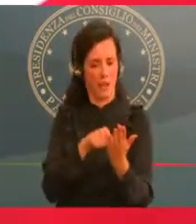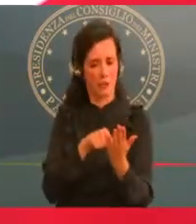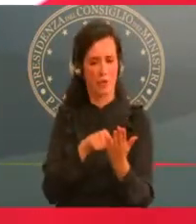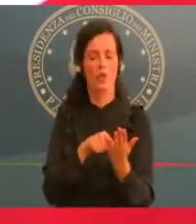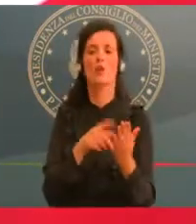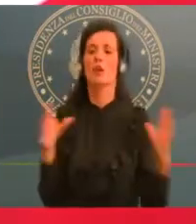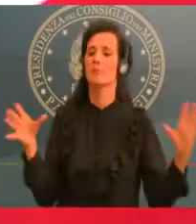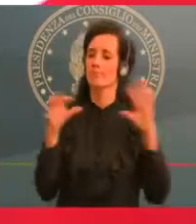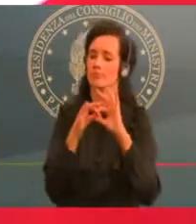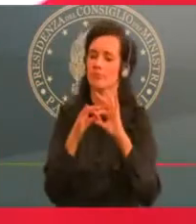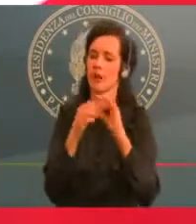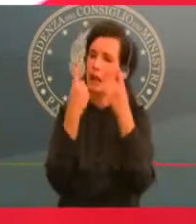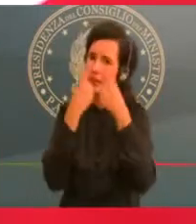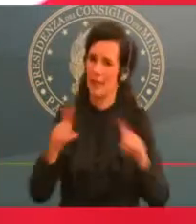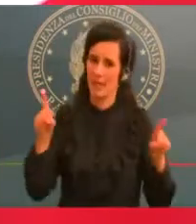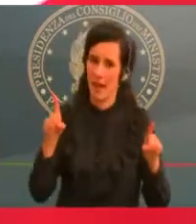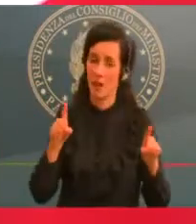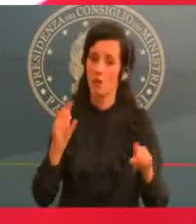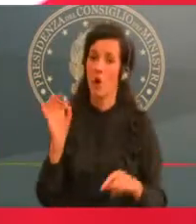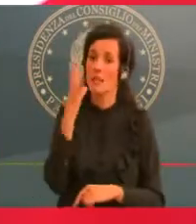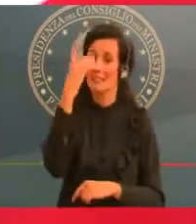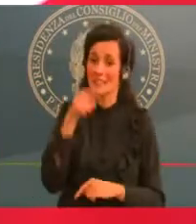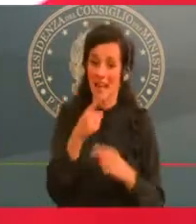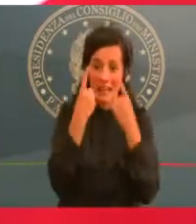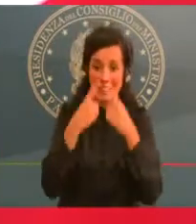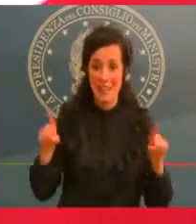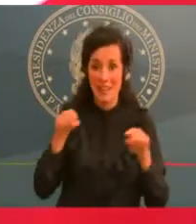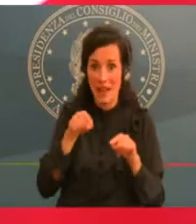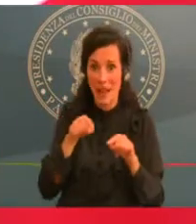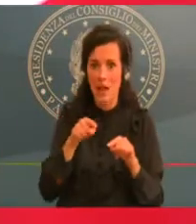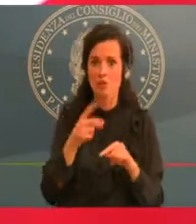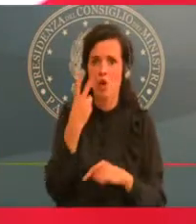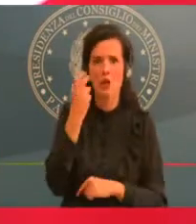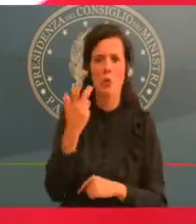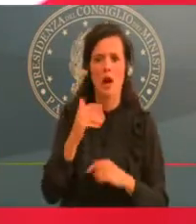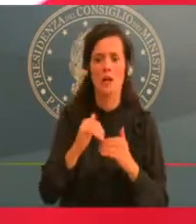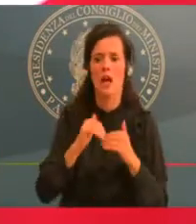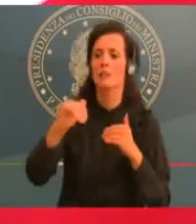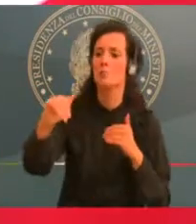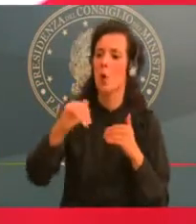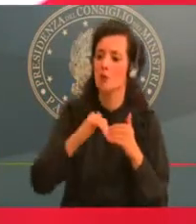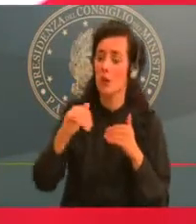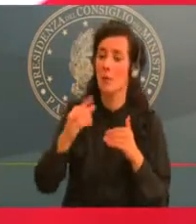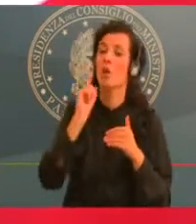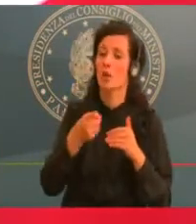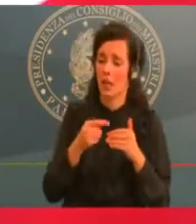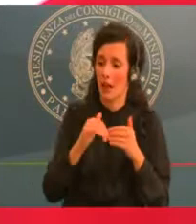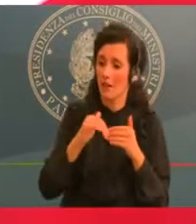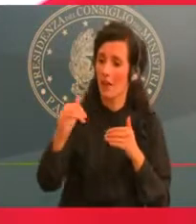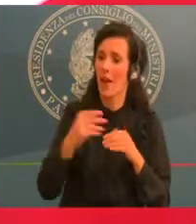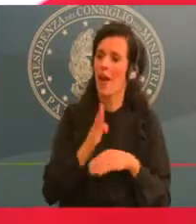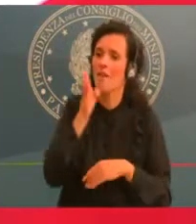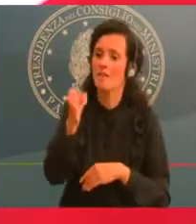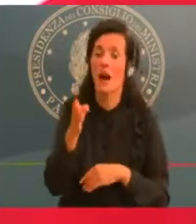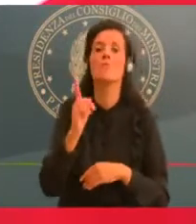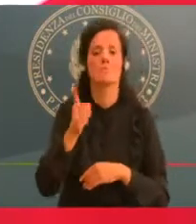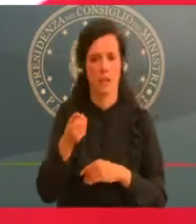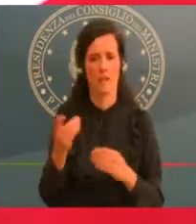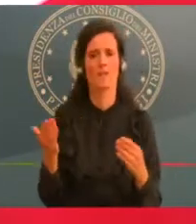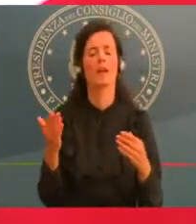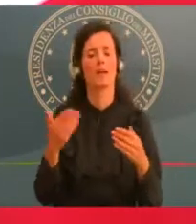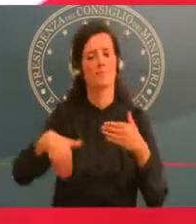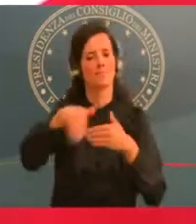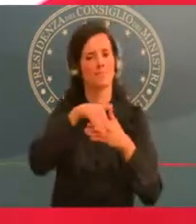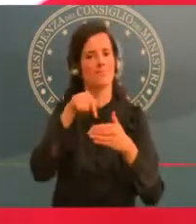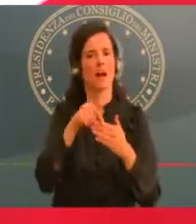con l'autocertificazione. Quindi nelle zone roste si esce di casa a qualsiasi ora del giorno autocertificando dove si va per